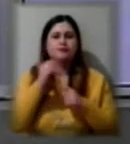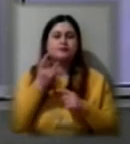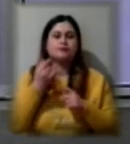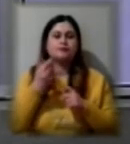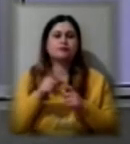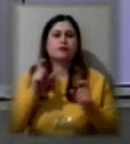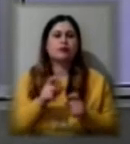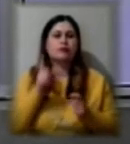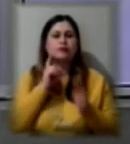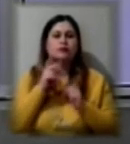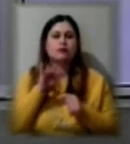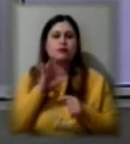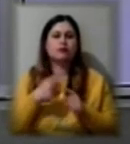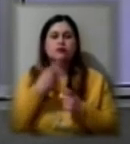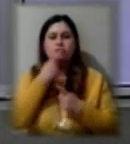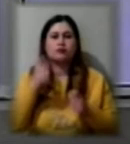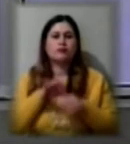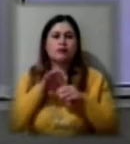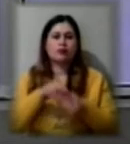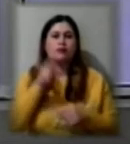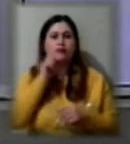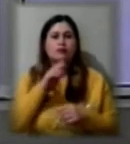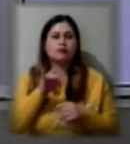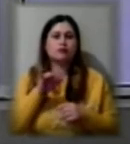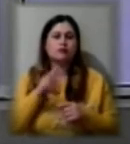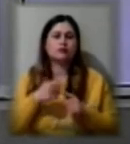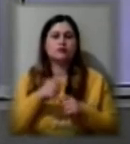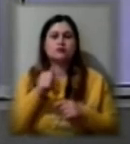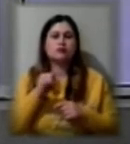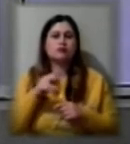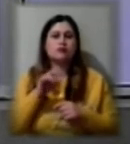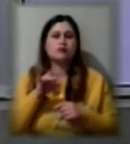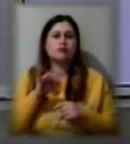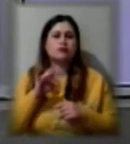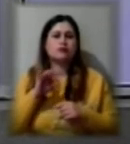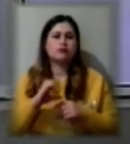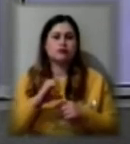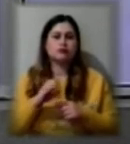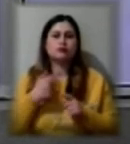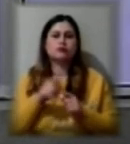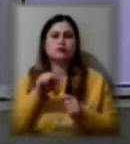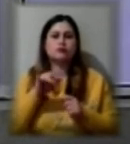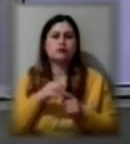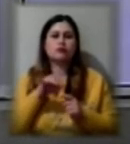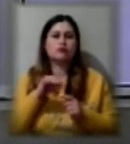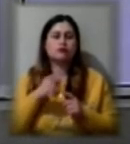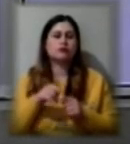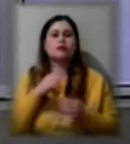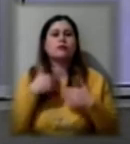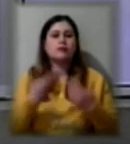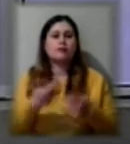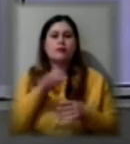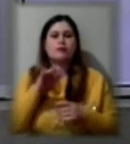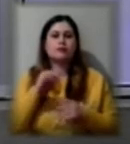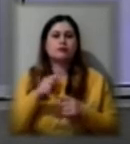було оголошено про введення в країні карантину через загрозу епідемії коронавірусу. Зокрема, урядовці запропонували обмежити масові заходи за